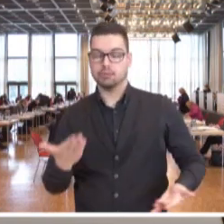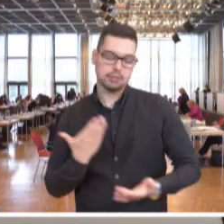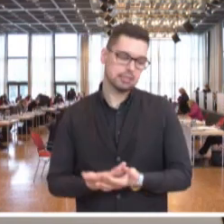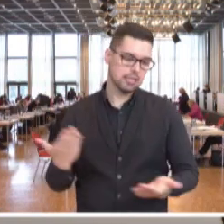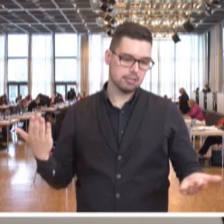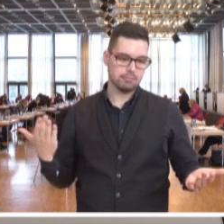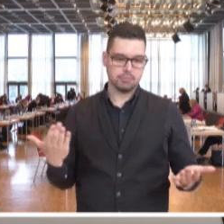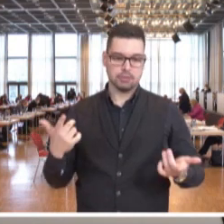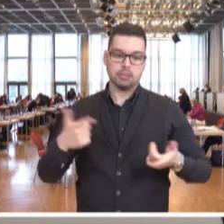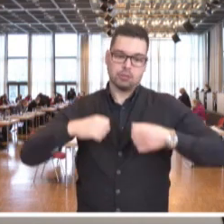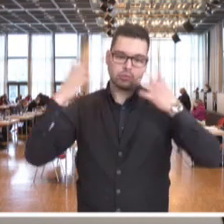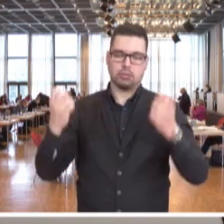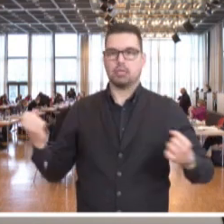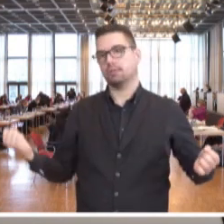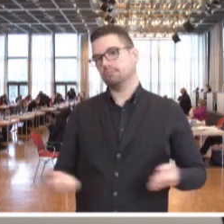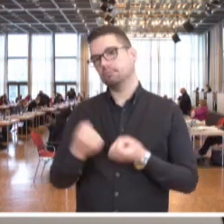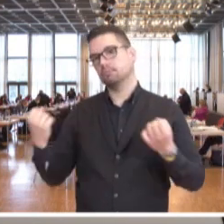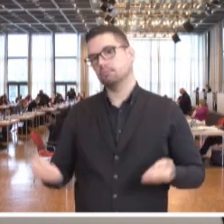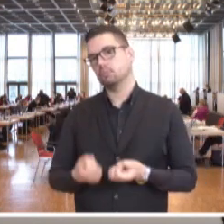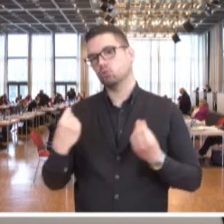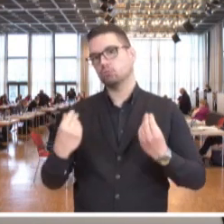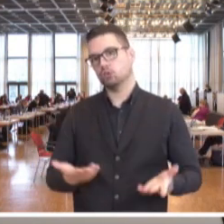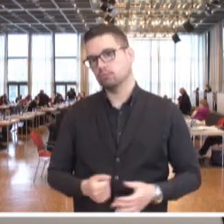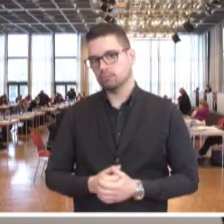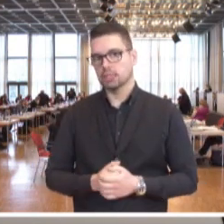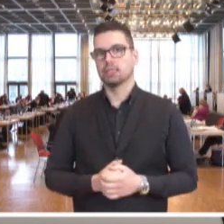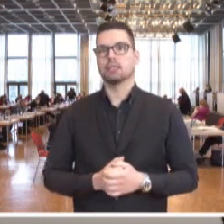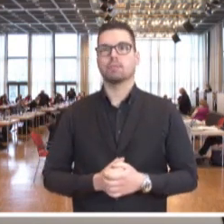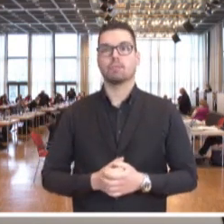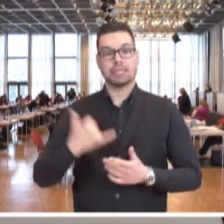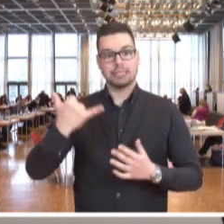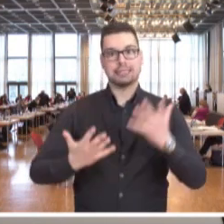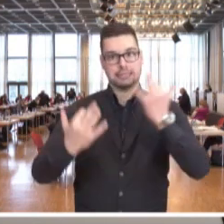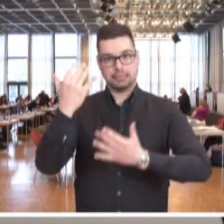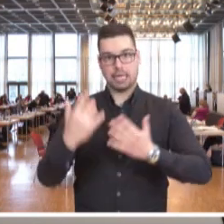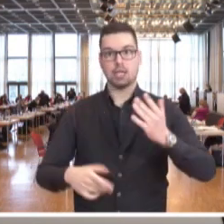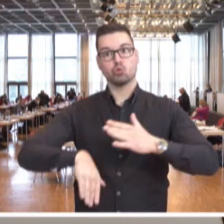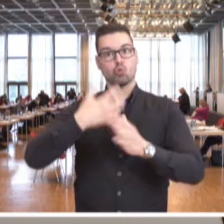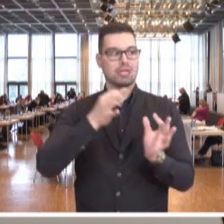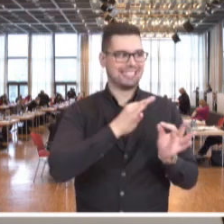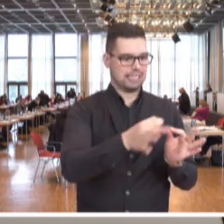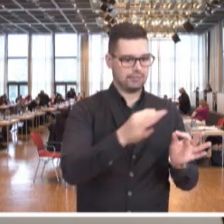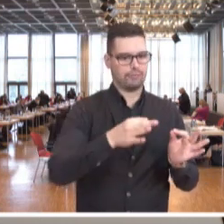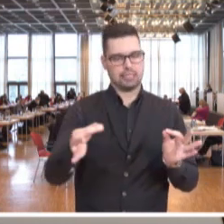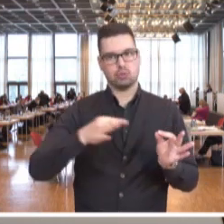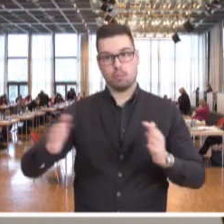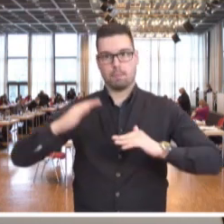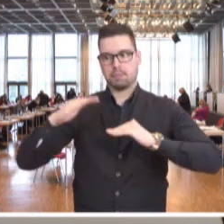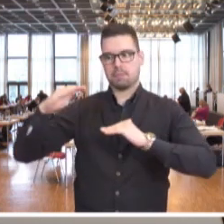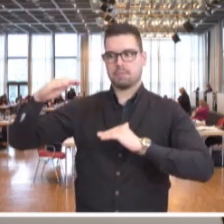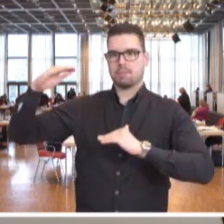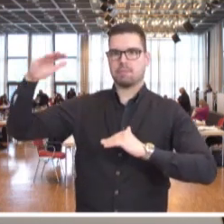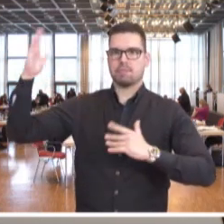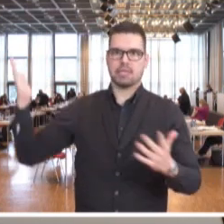das ist eine gut geübte Praxis bei uns. Vor dem Hintergrund der derzeit hohen Zahl täglicher Neuinfektionen, der beschränkten